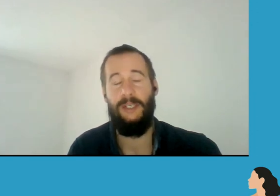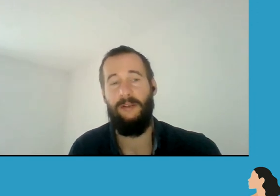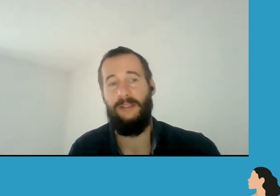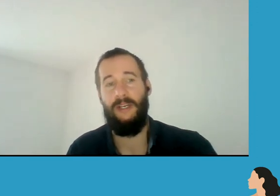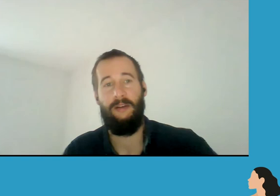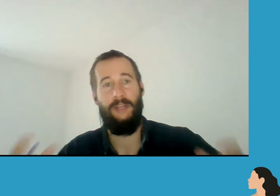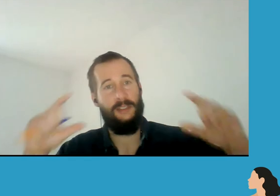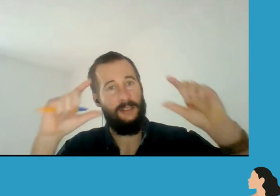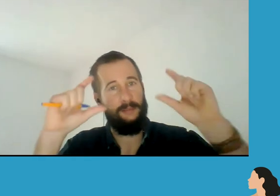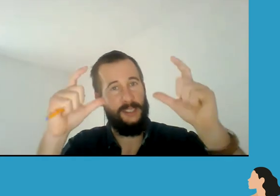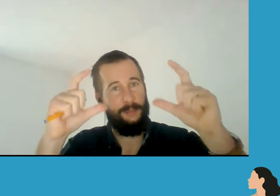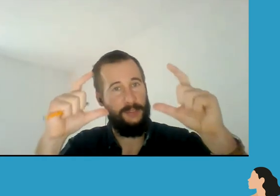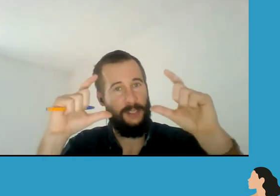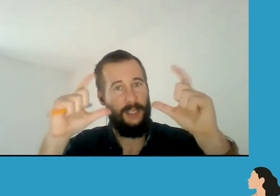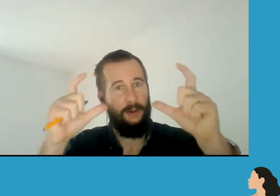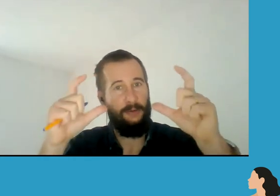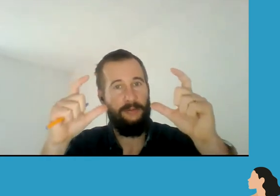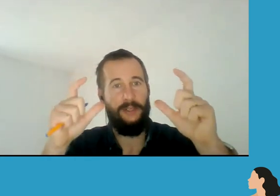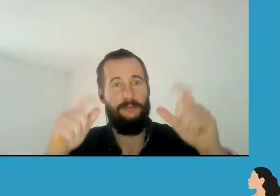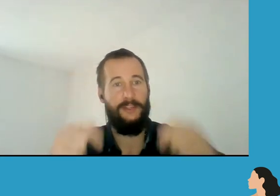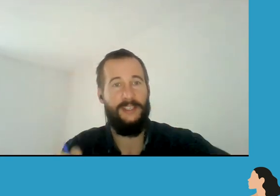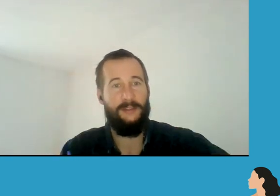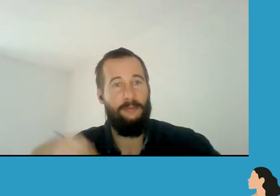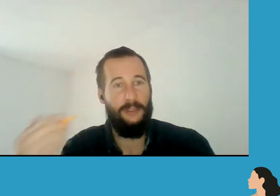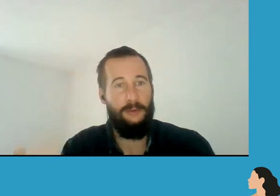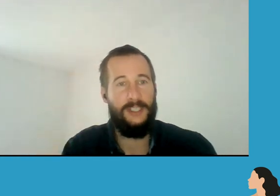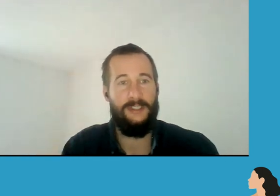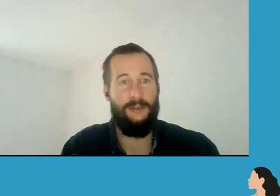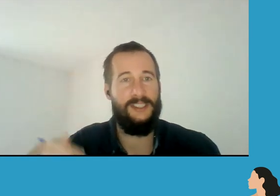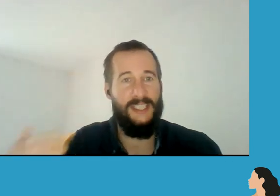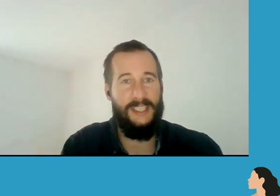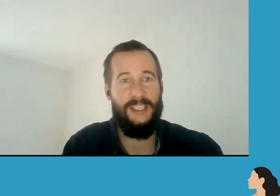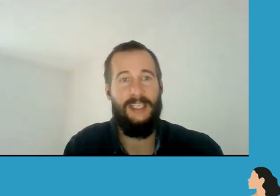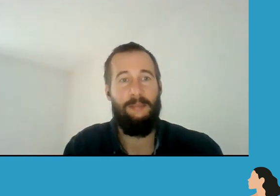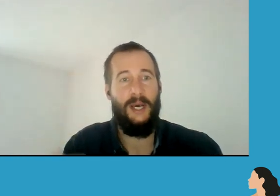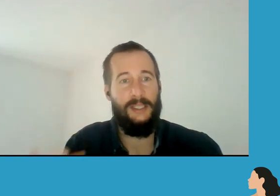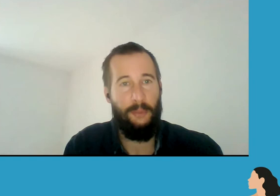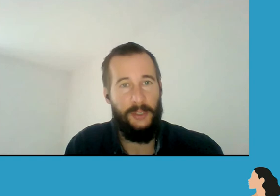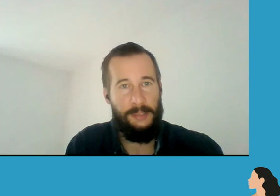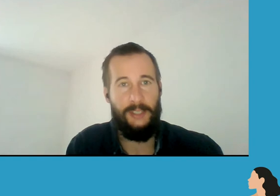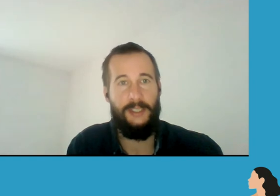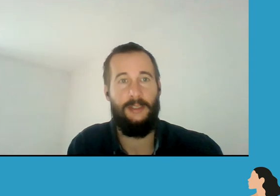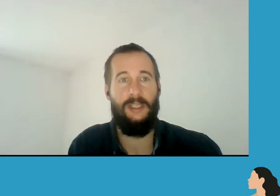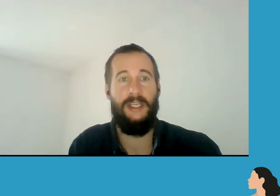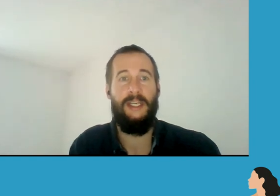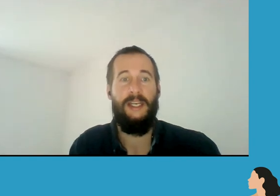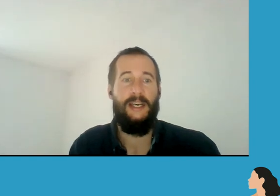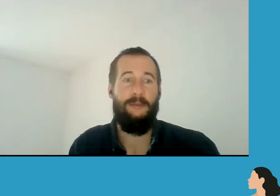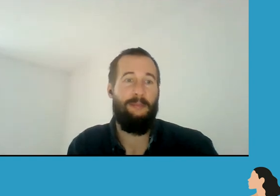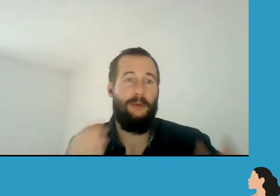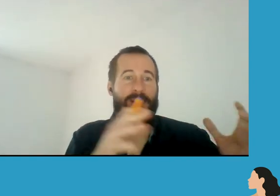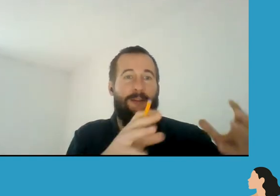Man būtų sunku kalbėti vien tik tai apie, sakykime, sunkinančias